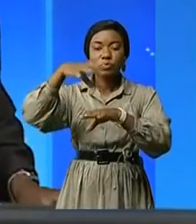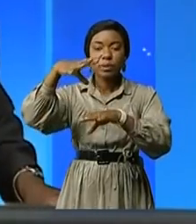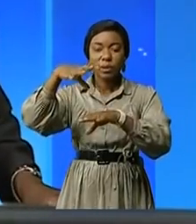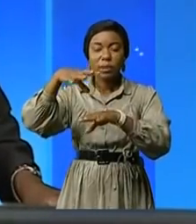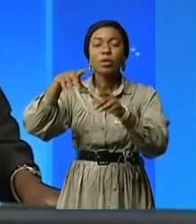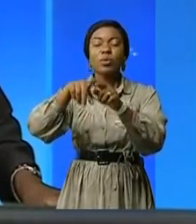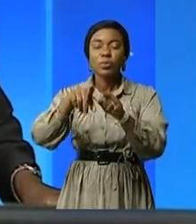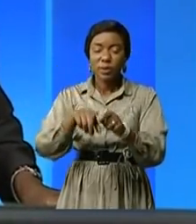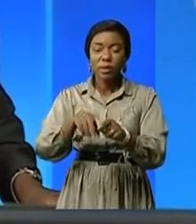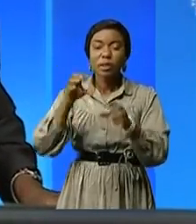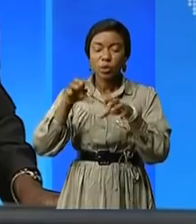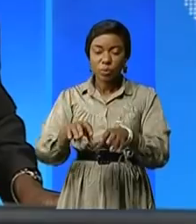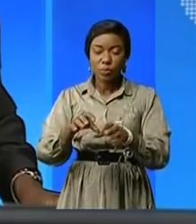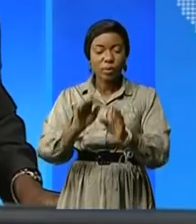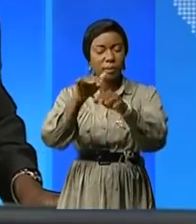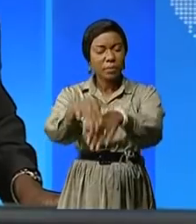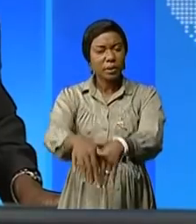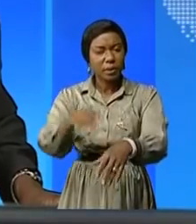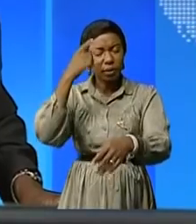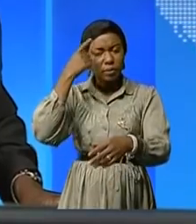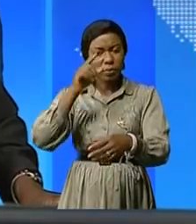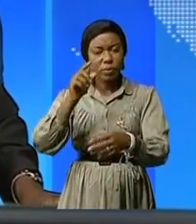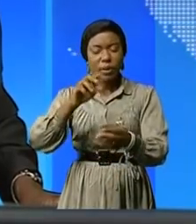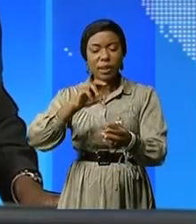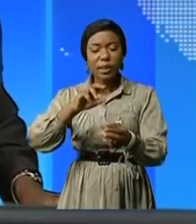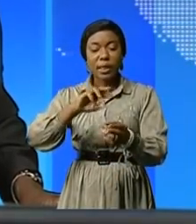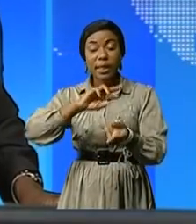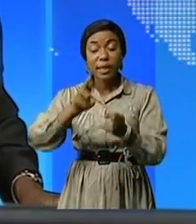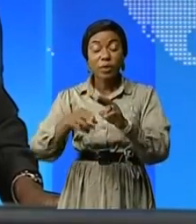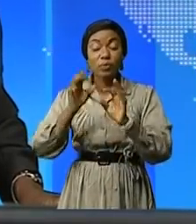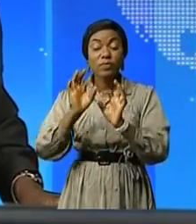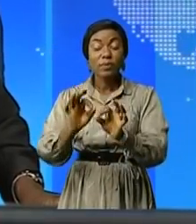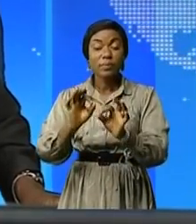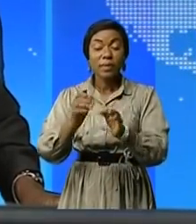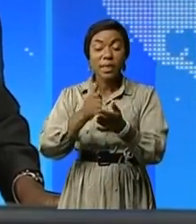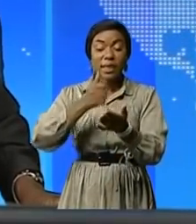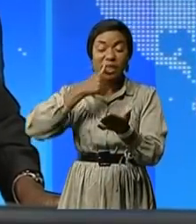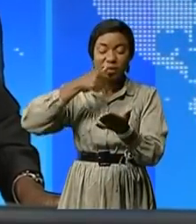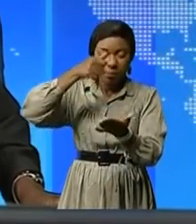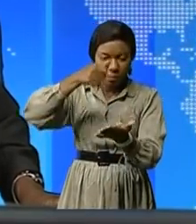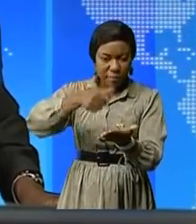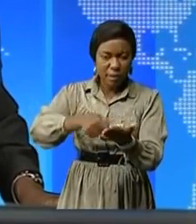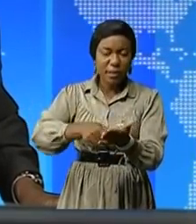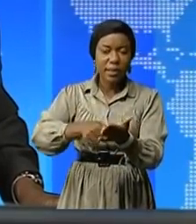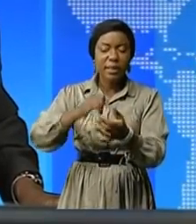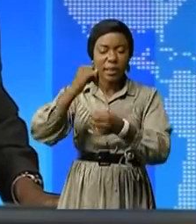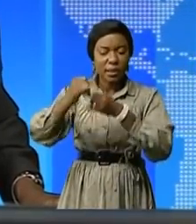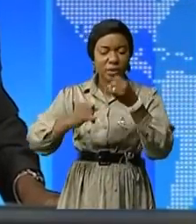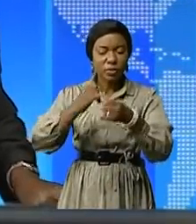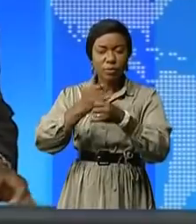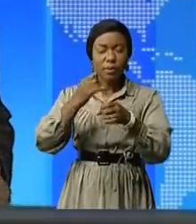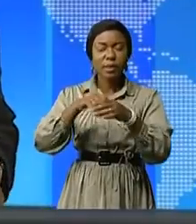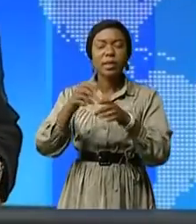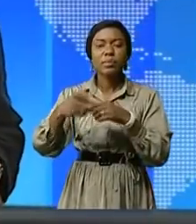-vous a obtenu le renouvellement du mandat des experts internationaux dans la province de Kassai et dans d'autres